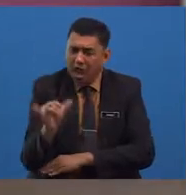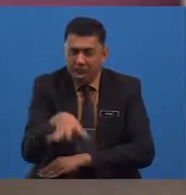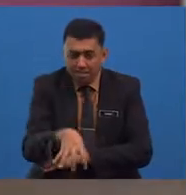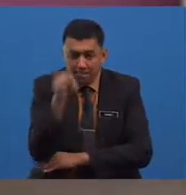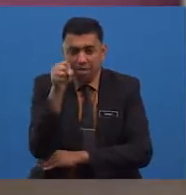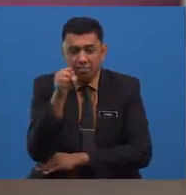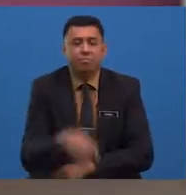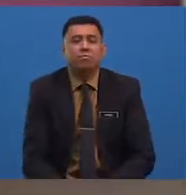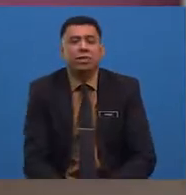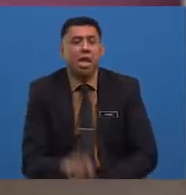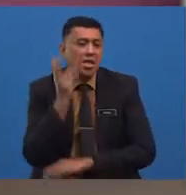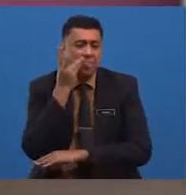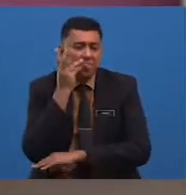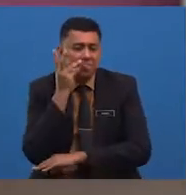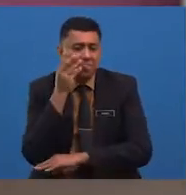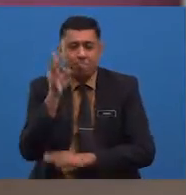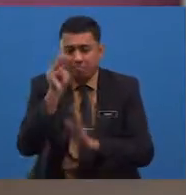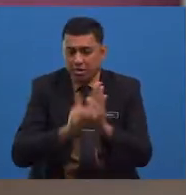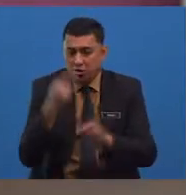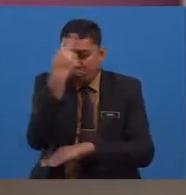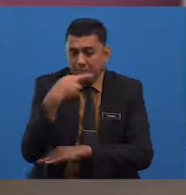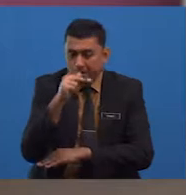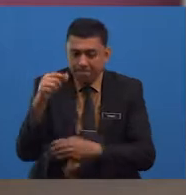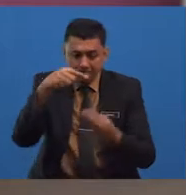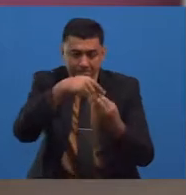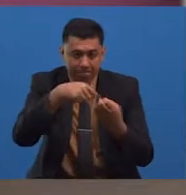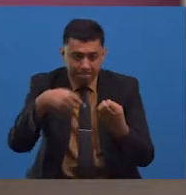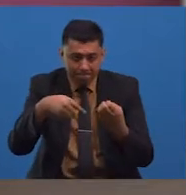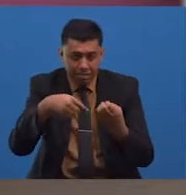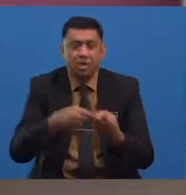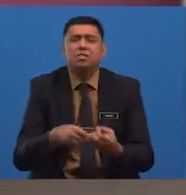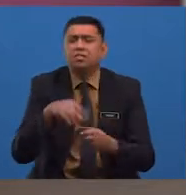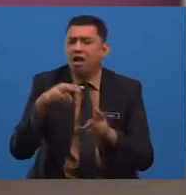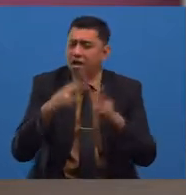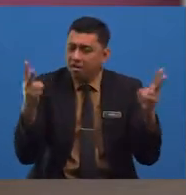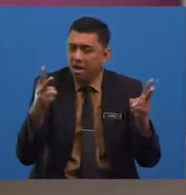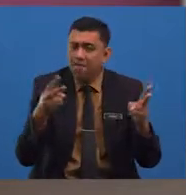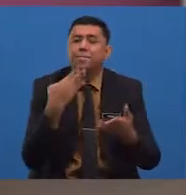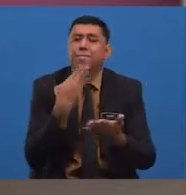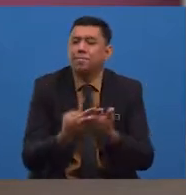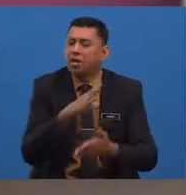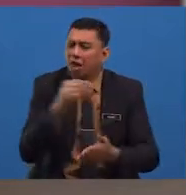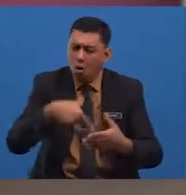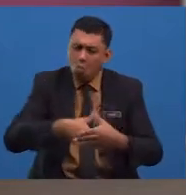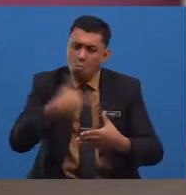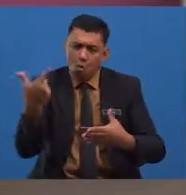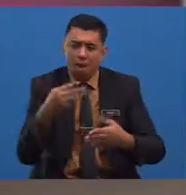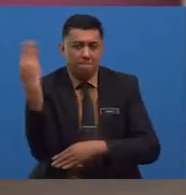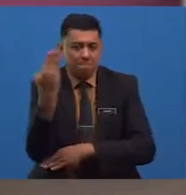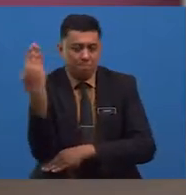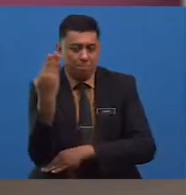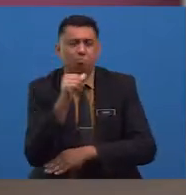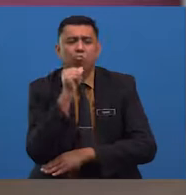Nasi merupakan bijirin yang sangat baik dan luar biasa yang bukan